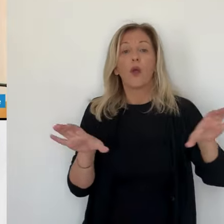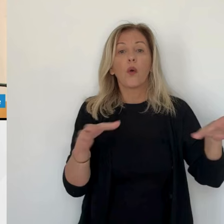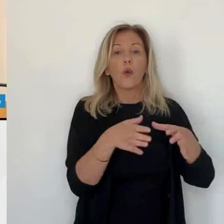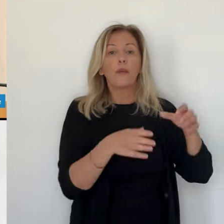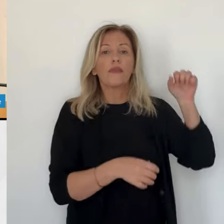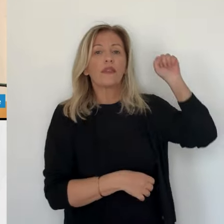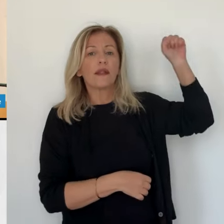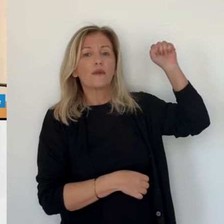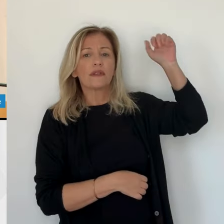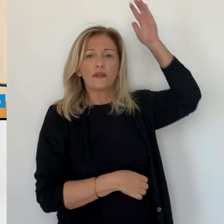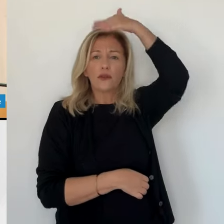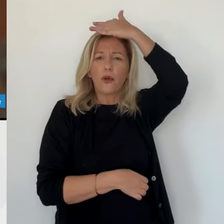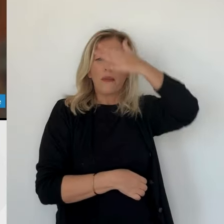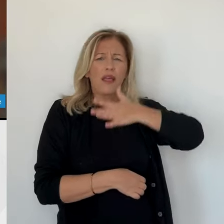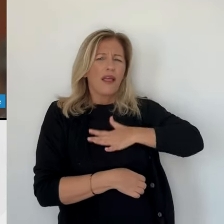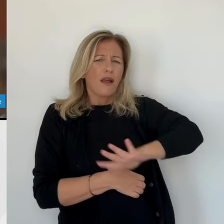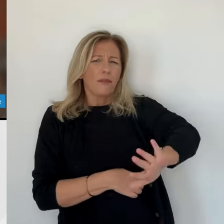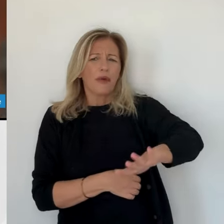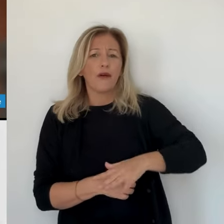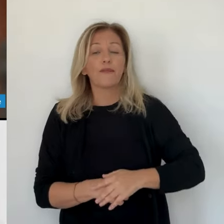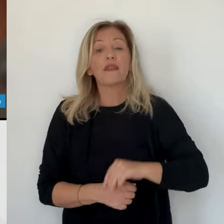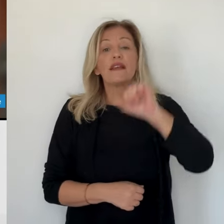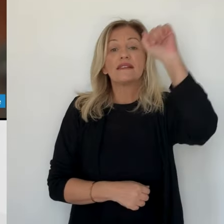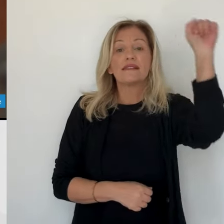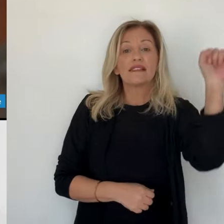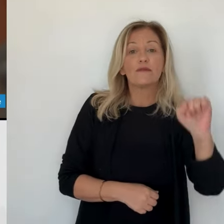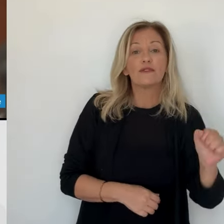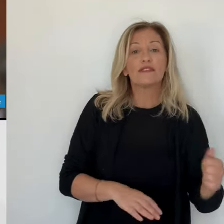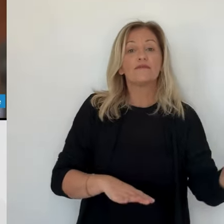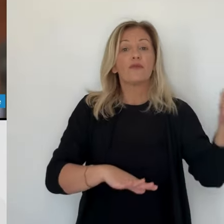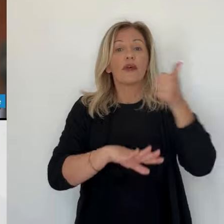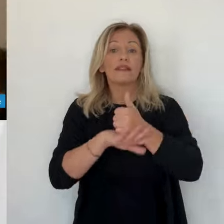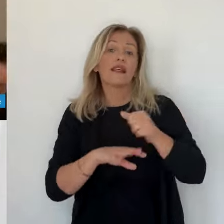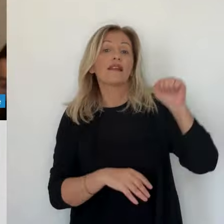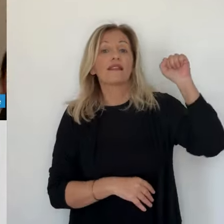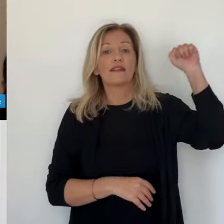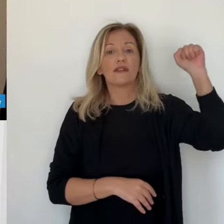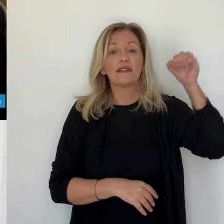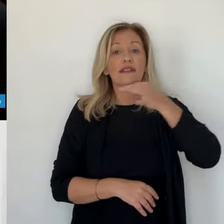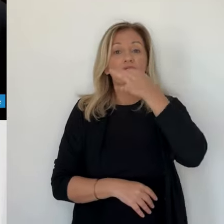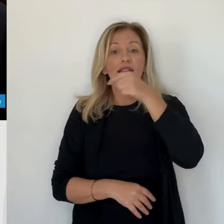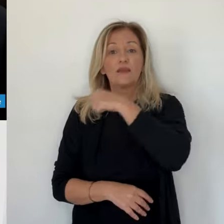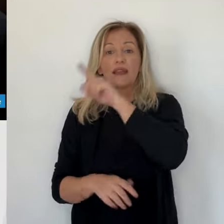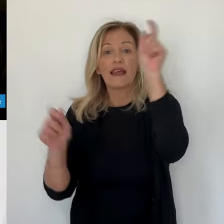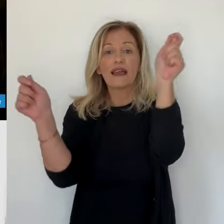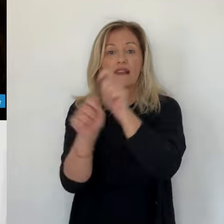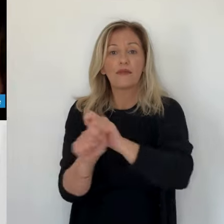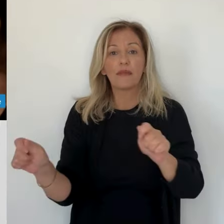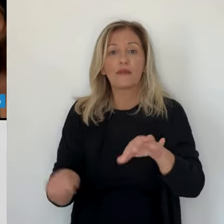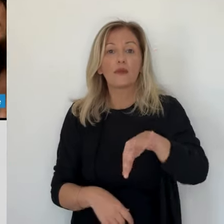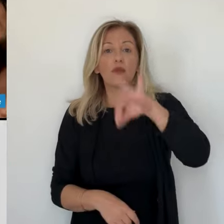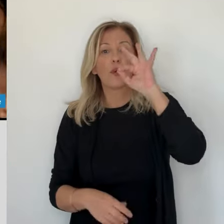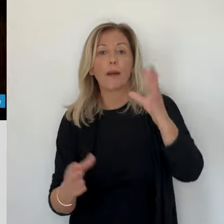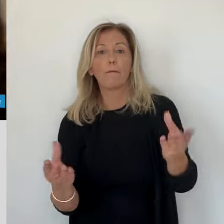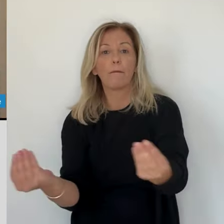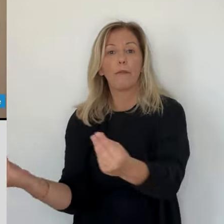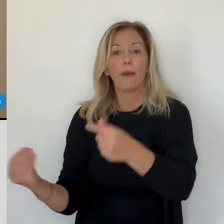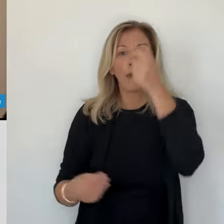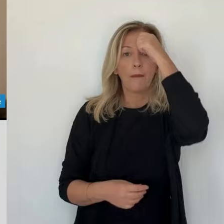Gilles Siméon y salue et respecte l'expression démocratique du peuple américain, il s'inquiète néanmoins de la résurgence du populisme.